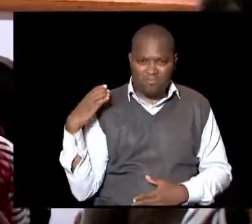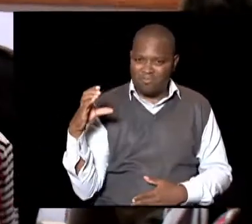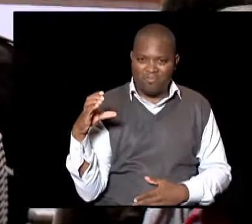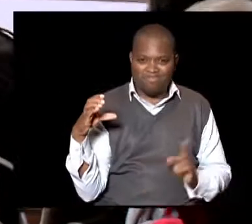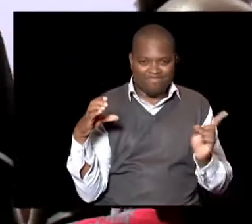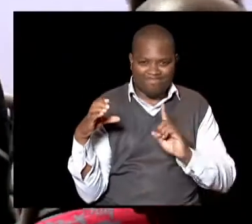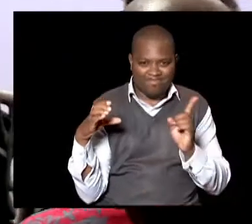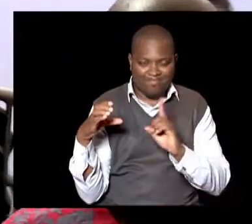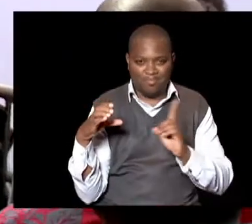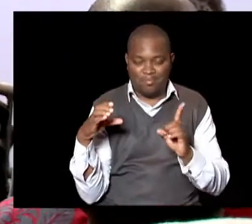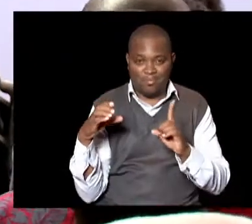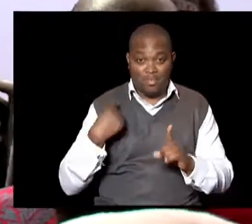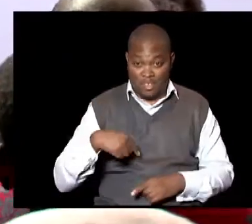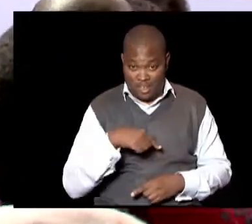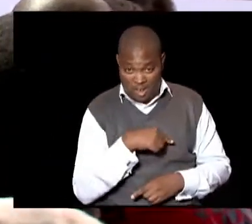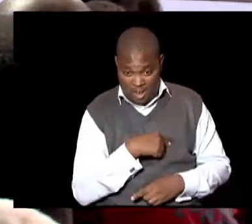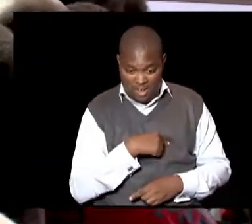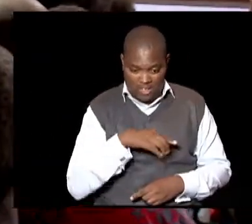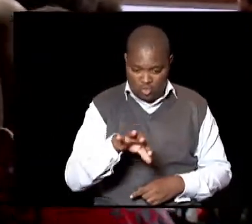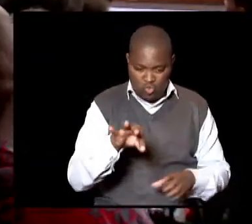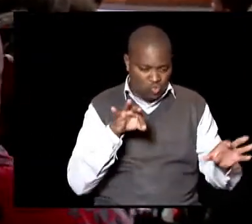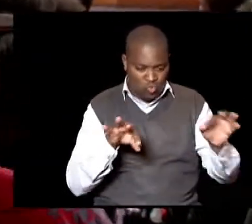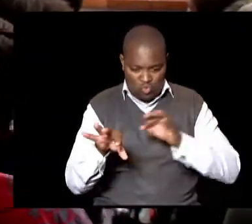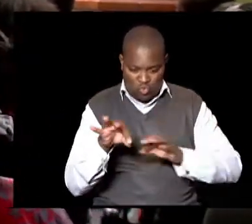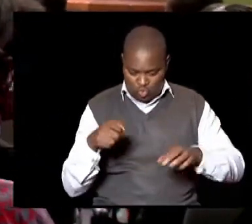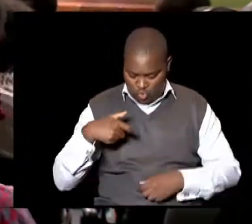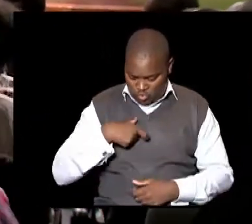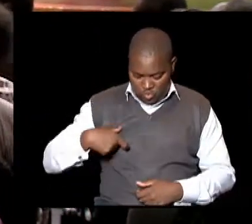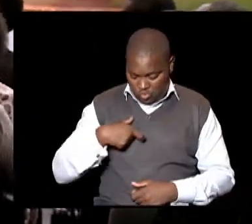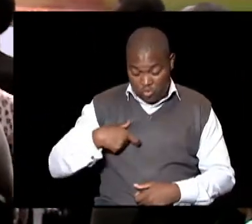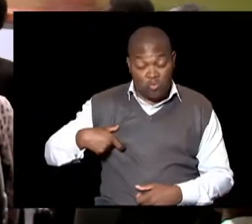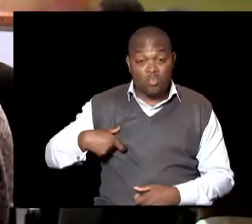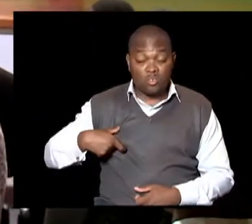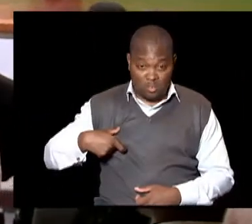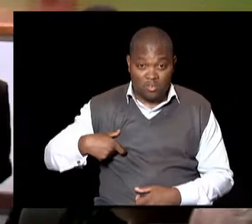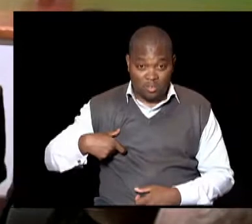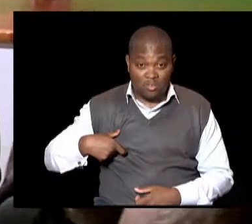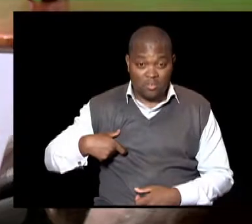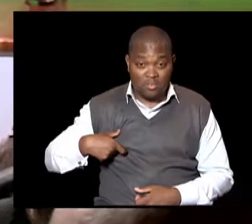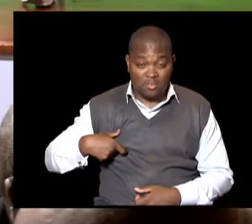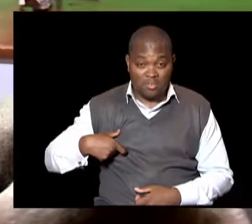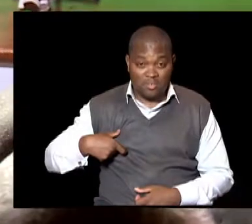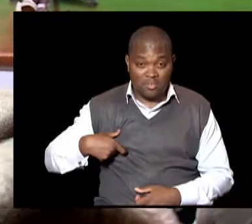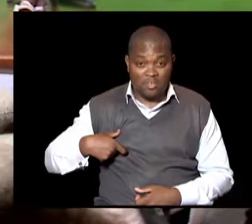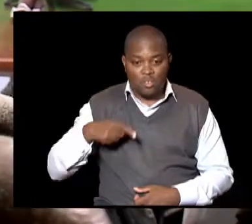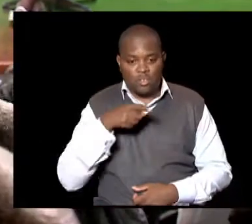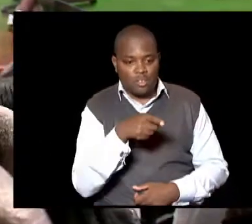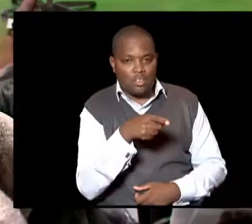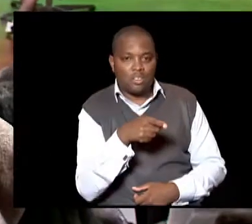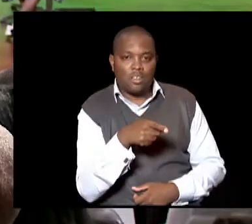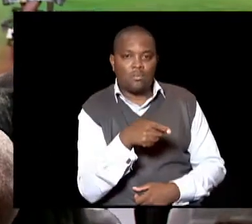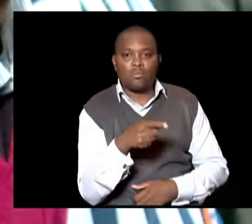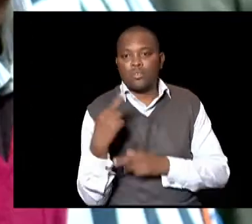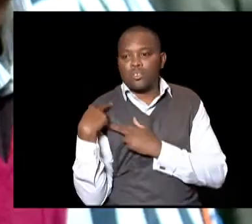kwa sekretari ya pada So sisi tumetangua officials Ambaya au fanya vile situ na ambyo To yo nini fanya hivinini